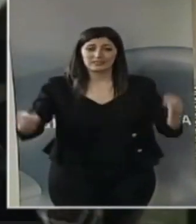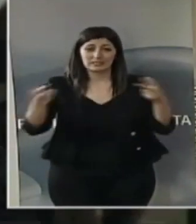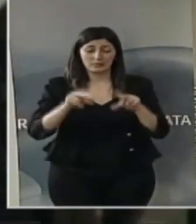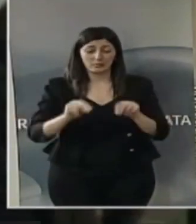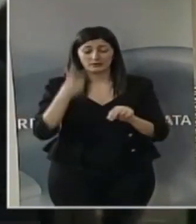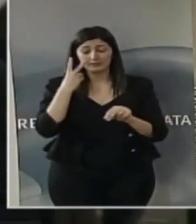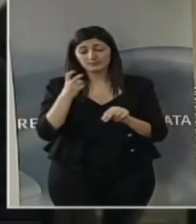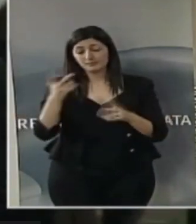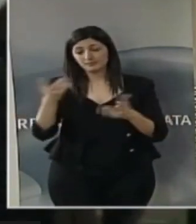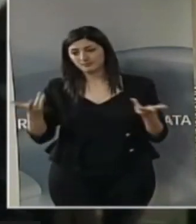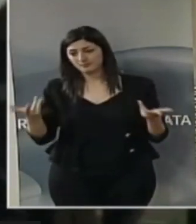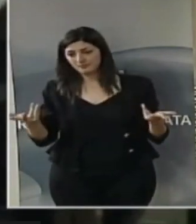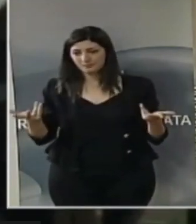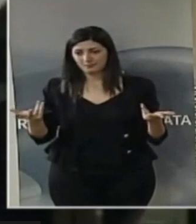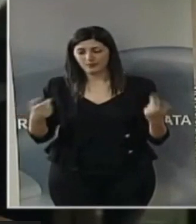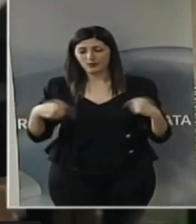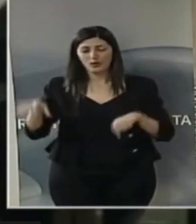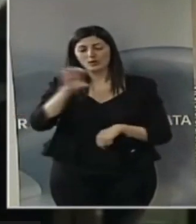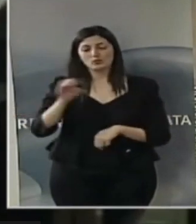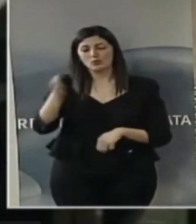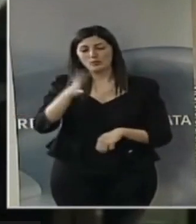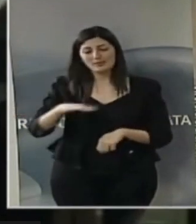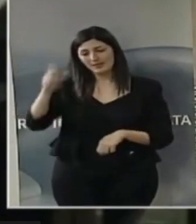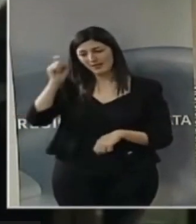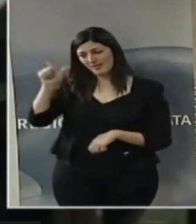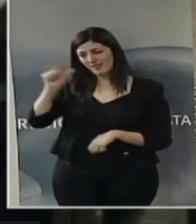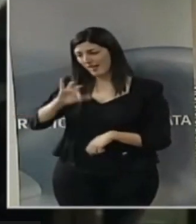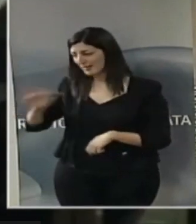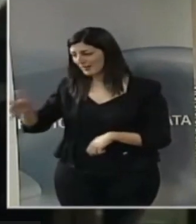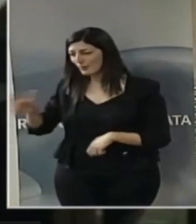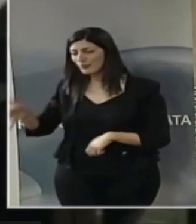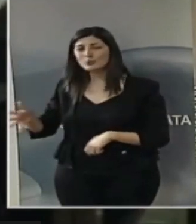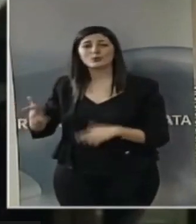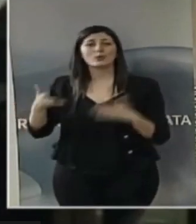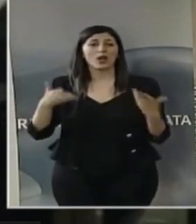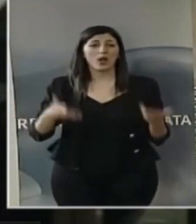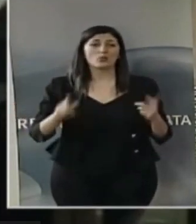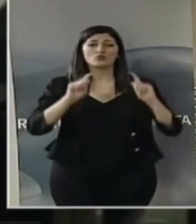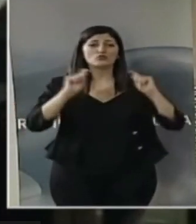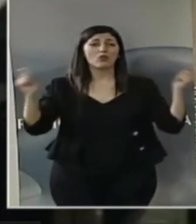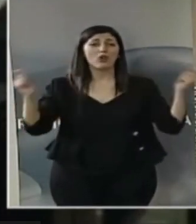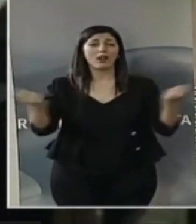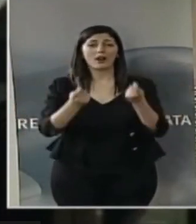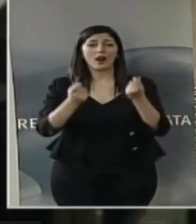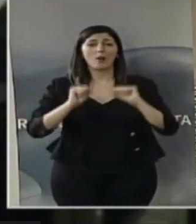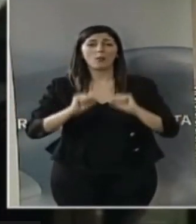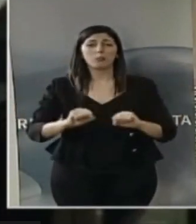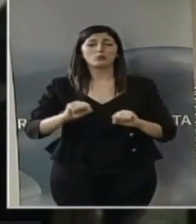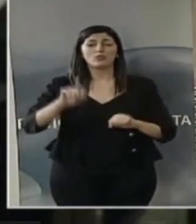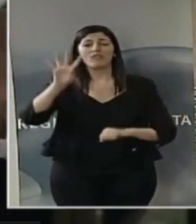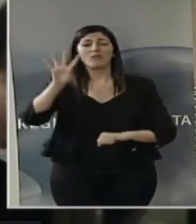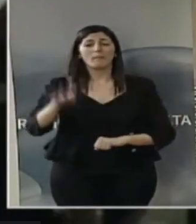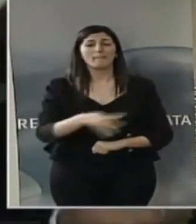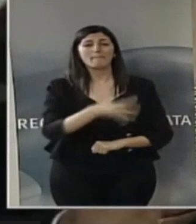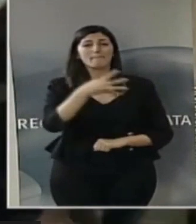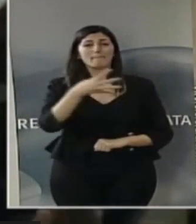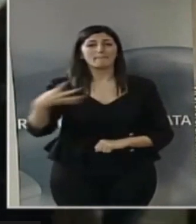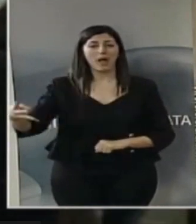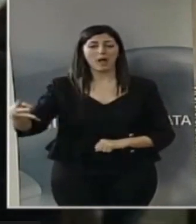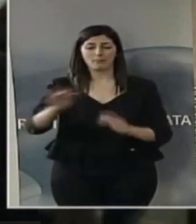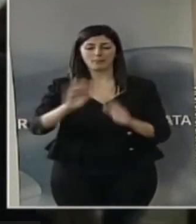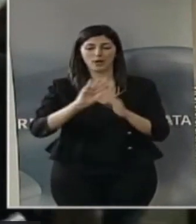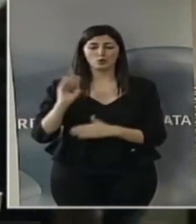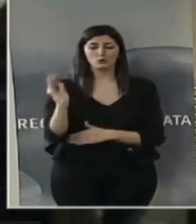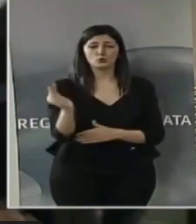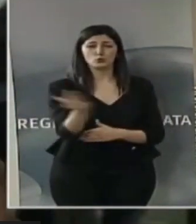culture di pregio che abbiamo in questa regione e in generale fare di questo lavoro una mappa vocazionale di tutta l